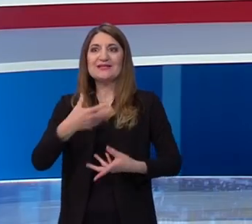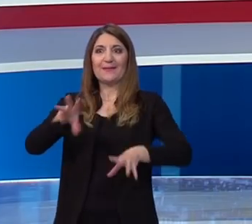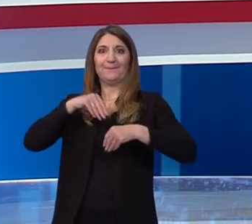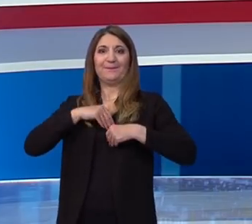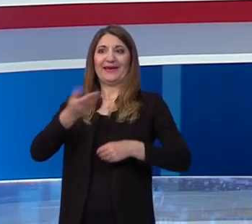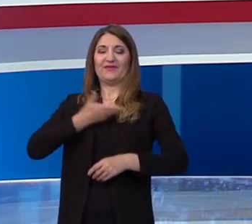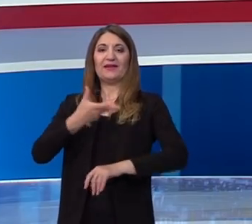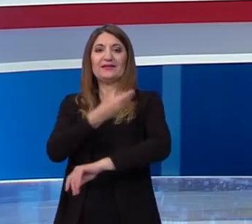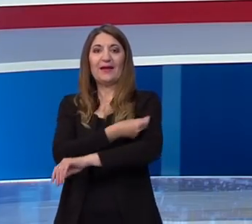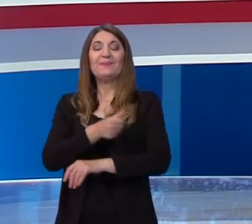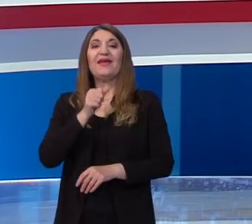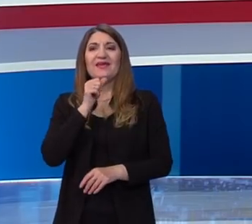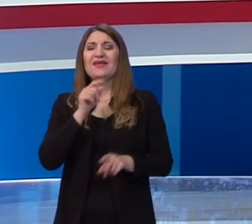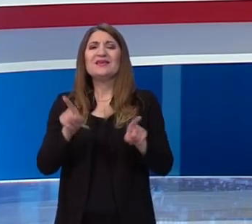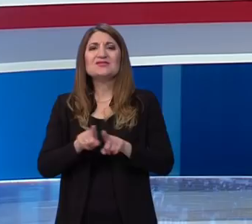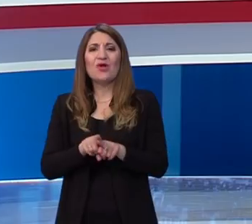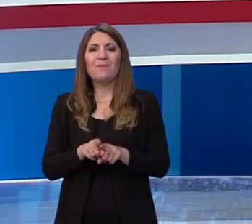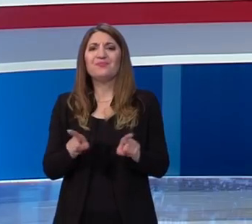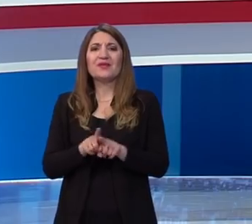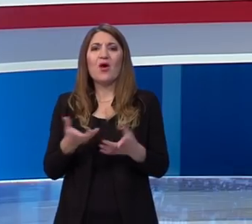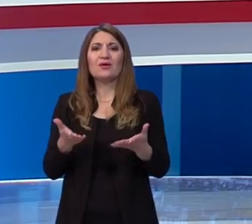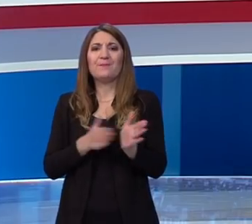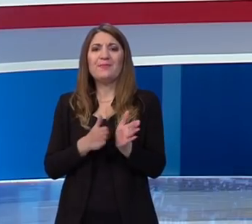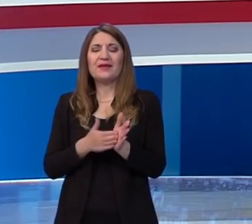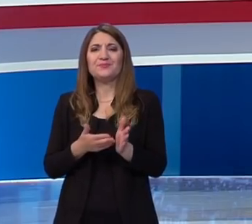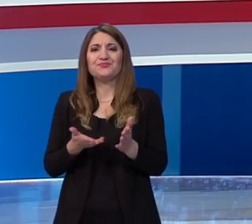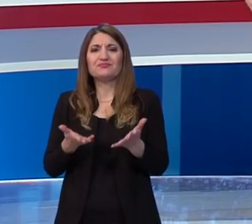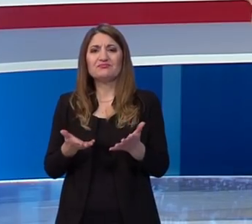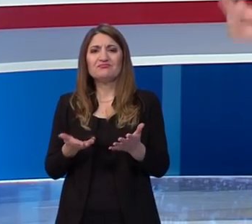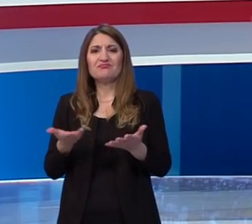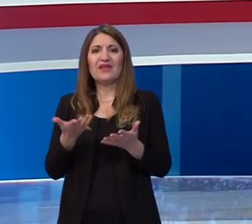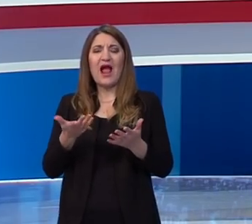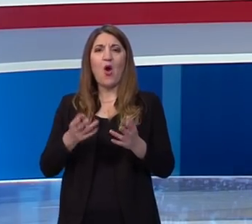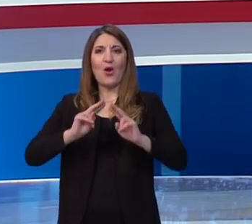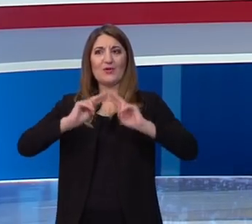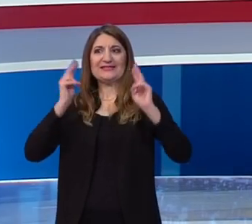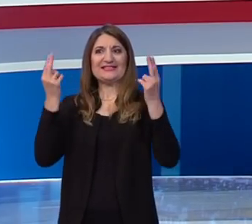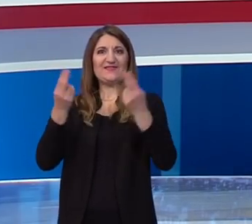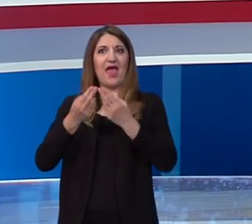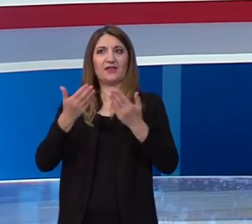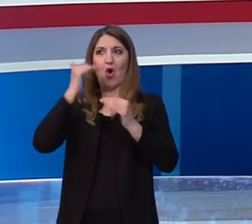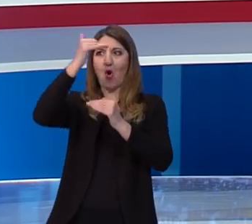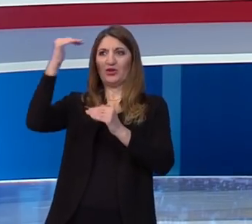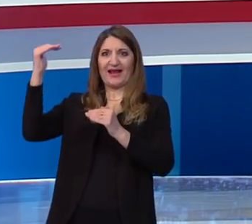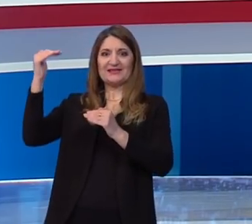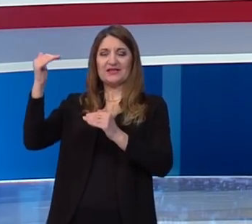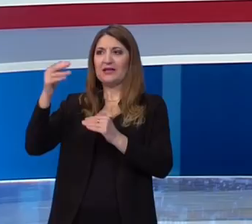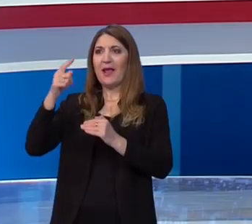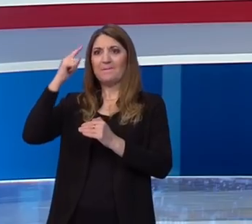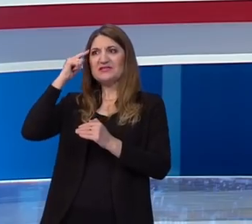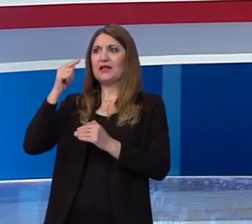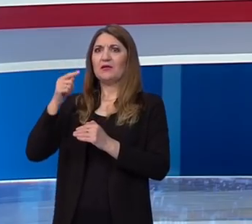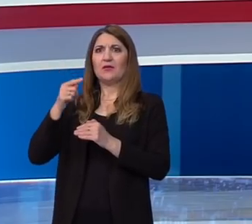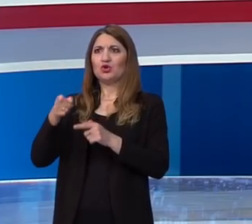ali i razvili predrasude koje nabija, ajmo reći tako, jedan svijet odraslih ljudi da cijepivo nije